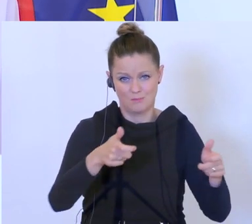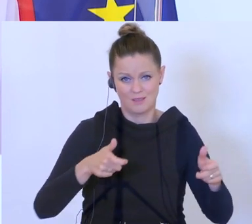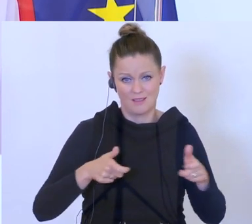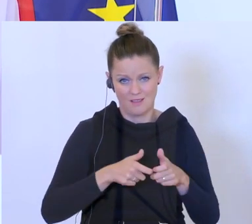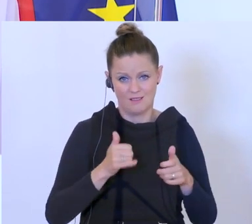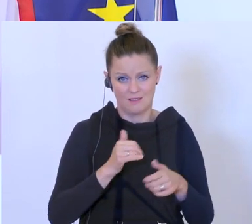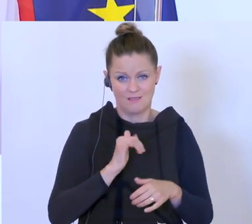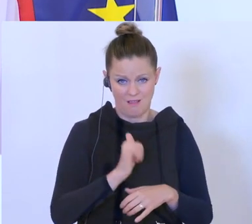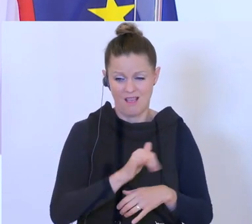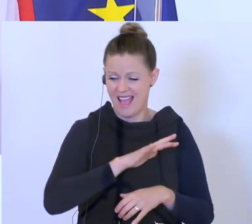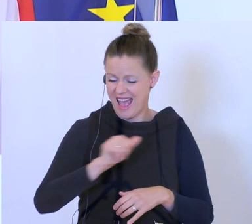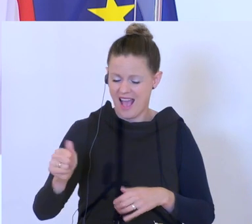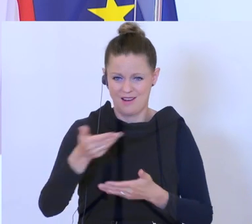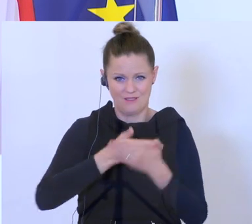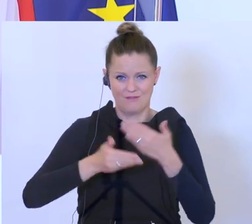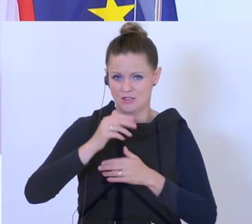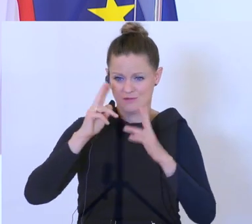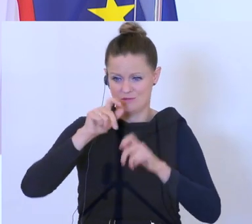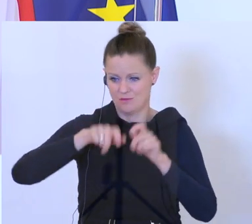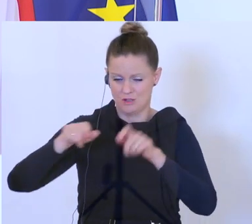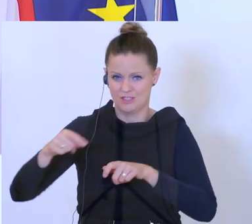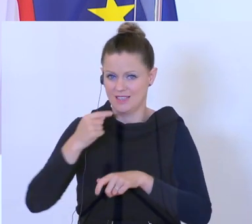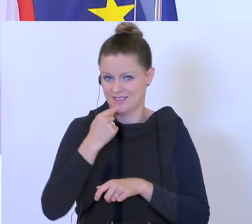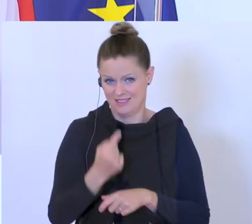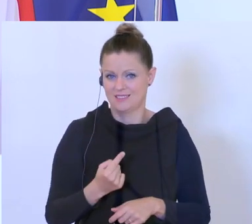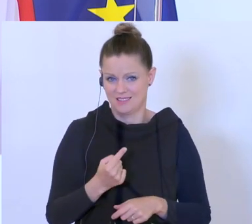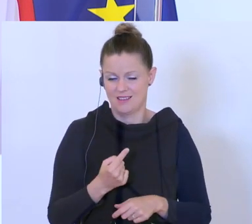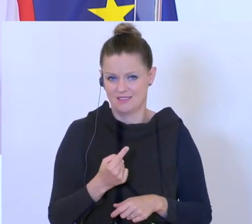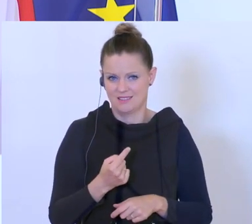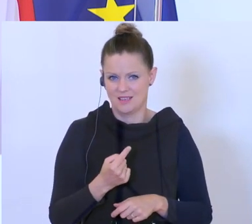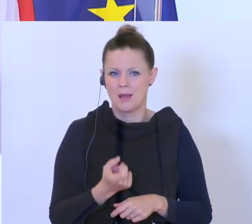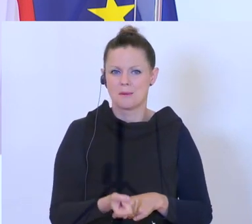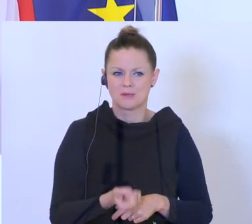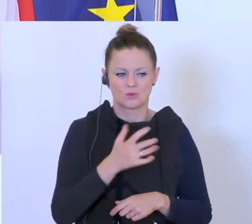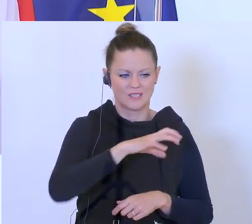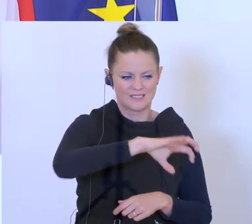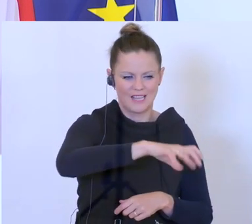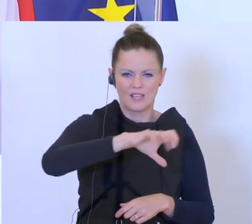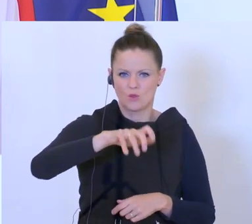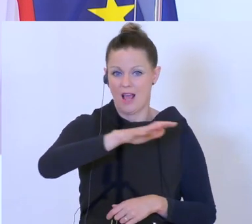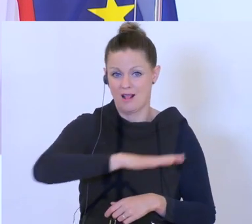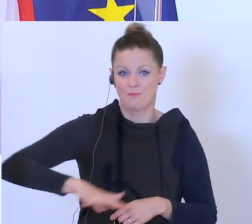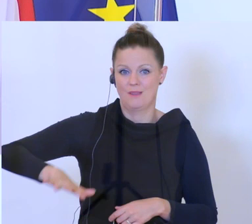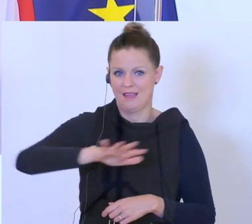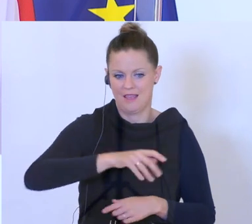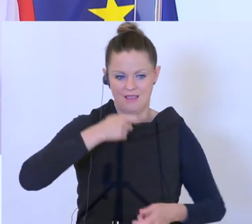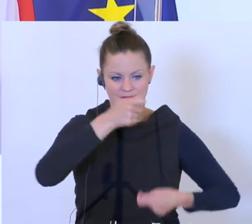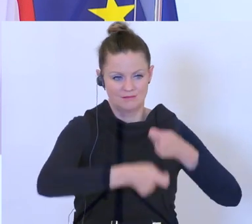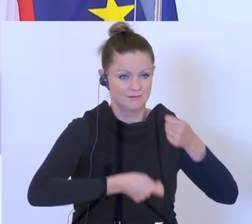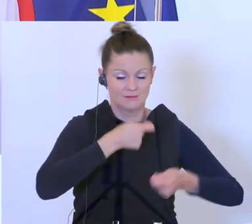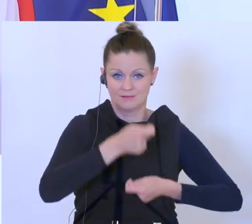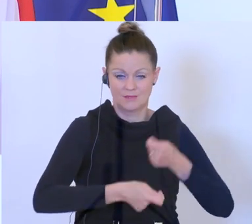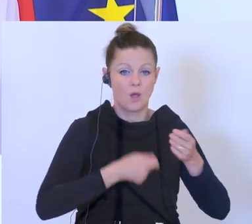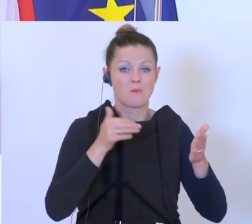Wirtschaftsforscher gesagt haben, ist, dass gerade die Investitionen im regionalen Raum massiv zur Wertschöpfung